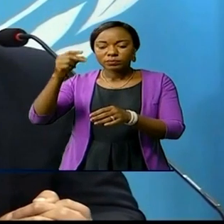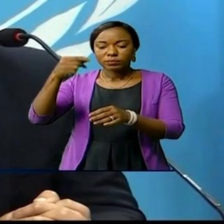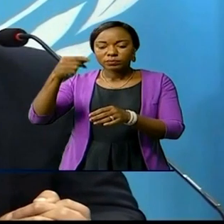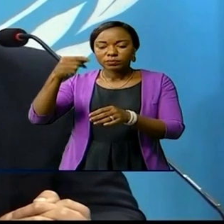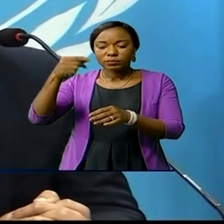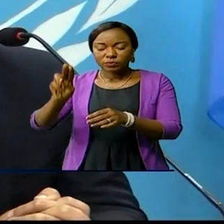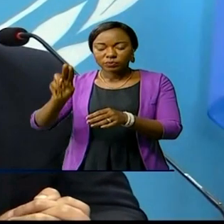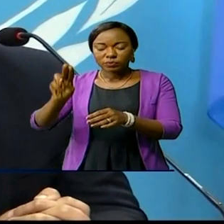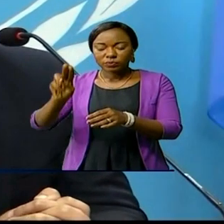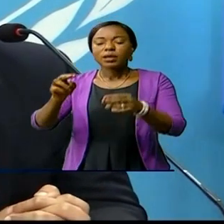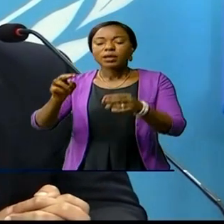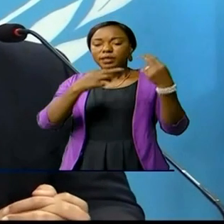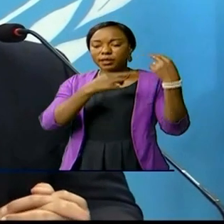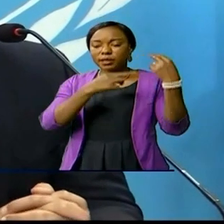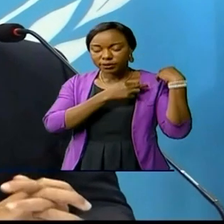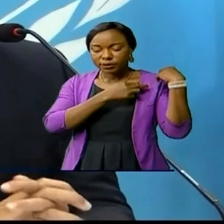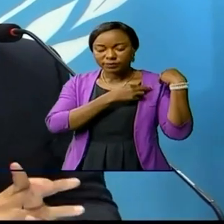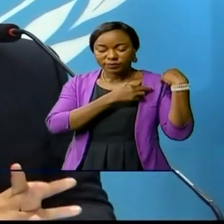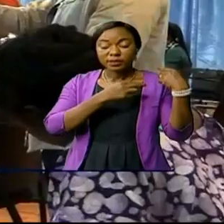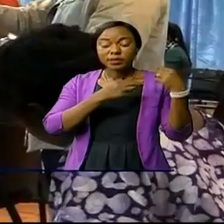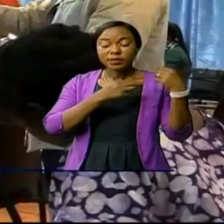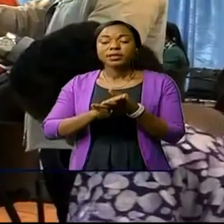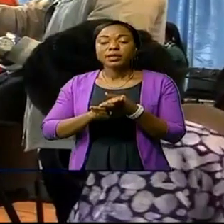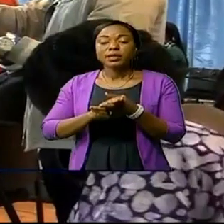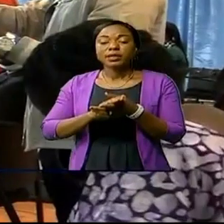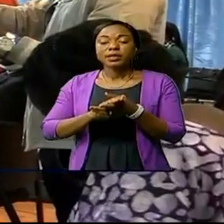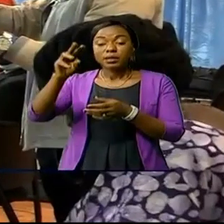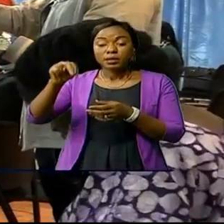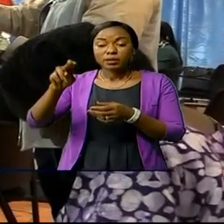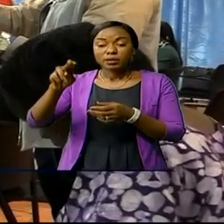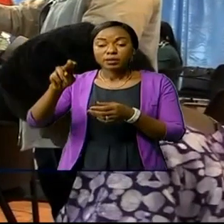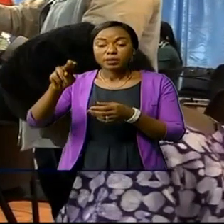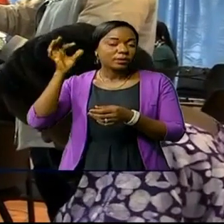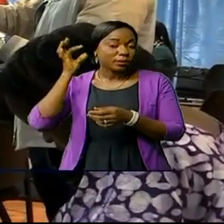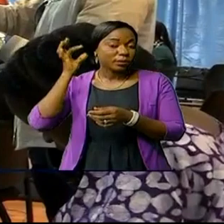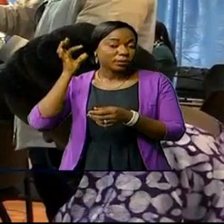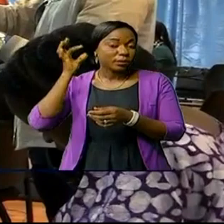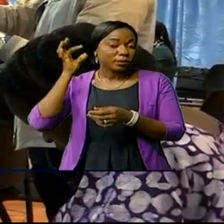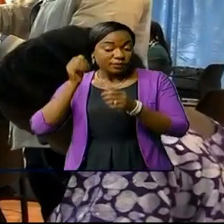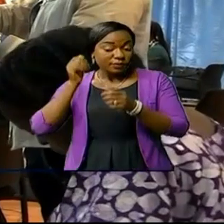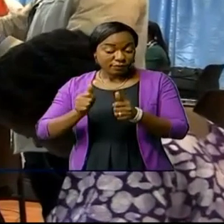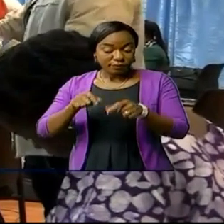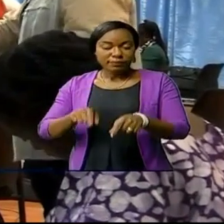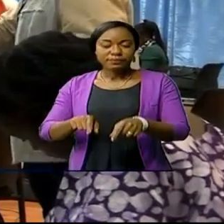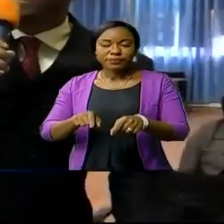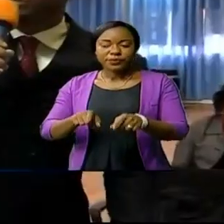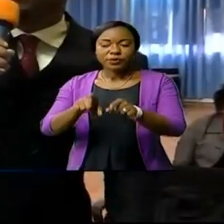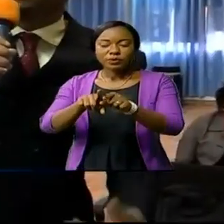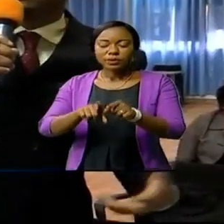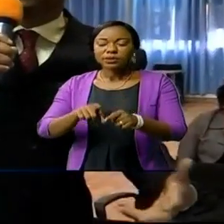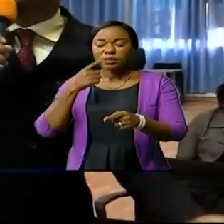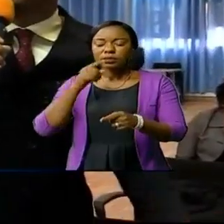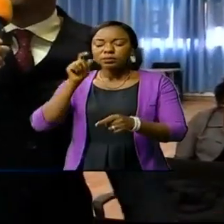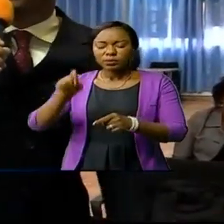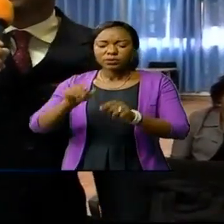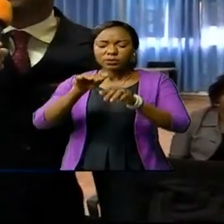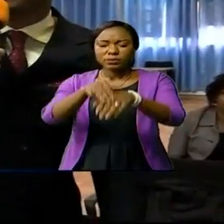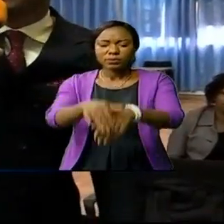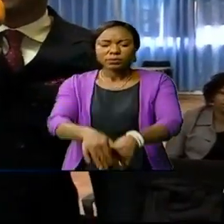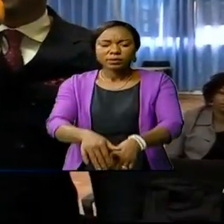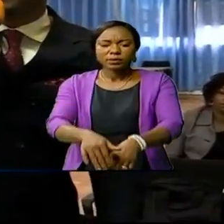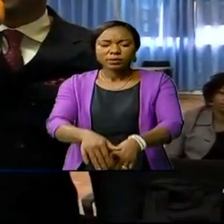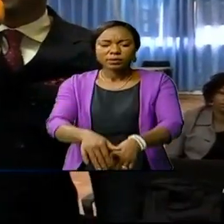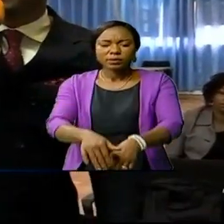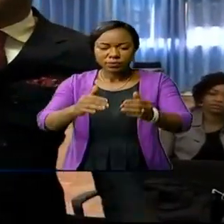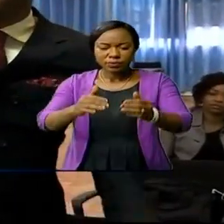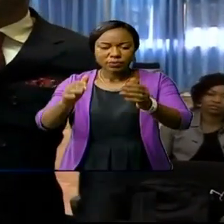Monisco séjourne à Nairobi, Bintou Keïta, prend part au débat des hauts niveaux à l'initiative de l'Union africaine sur le thème